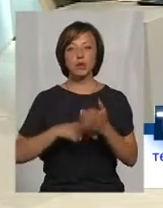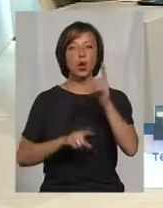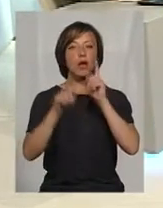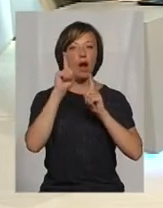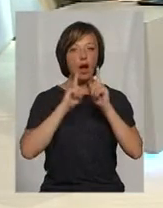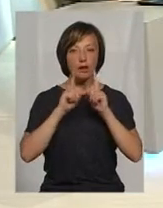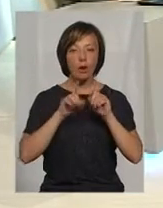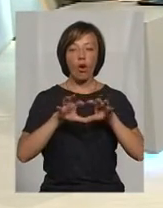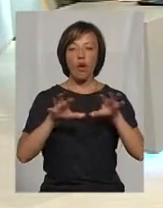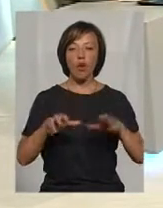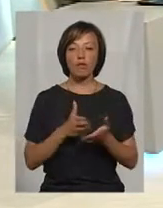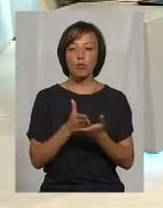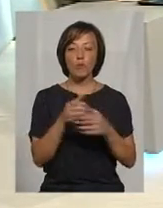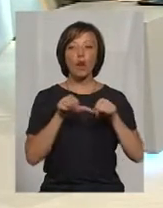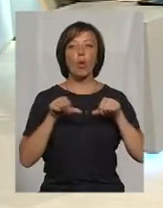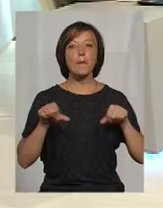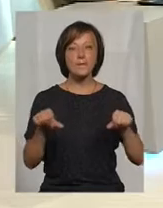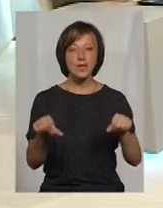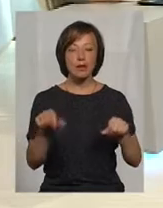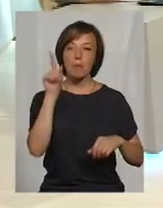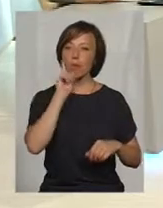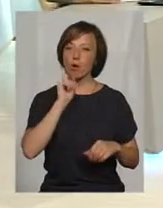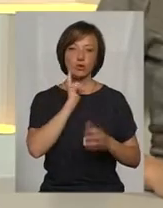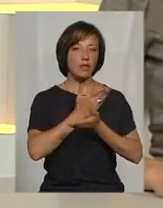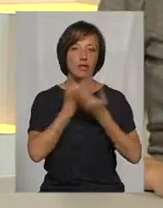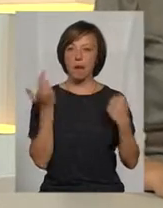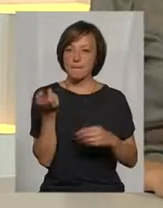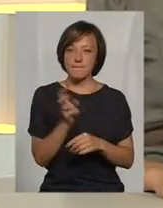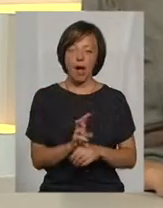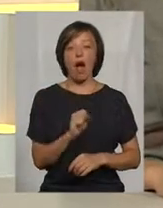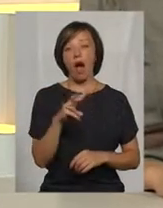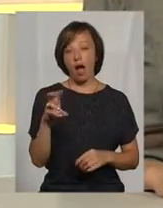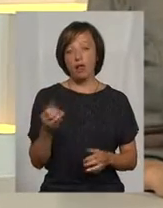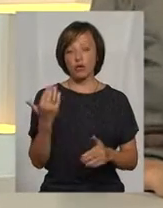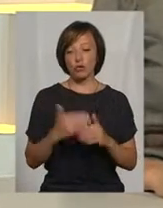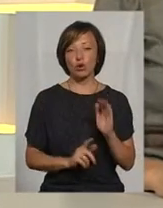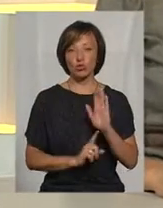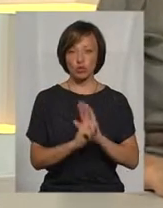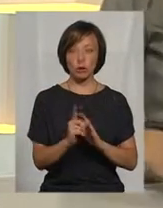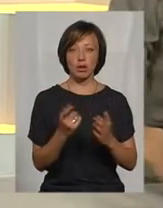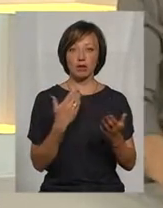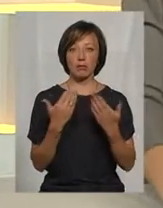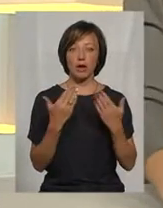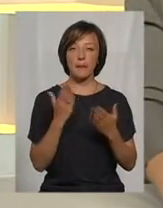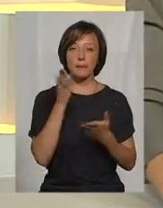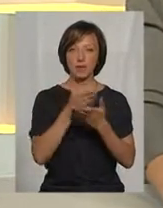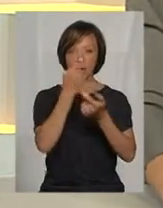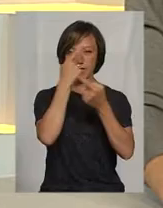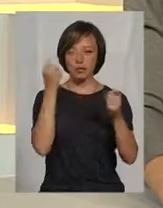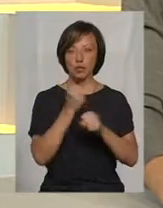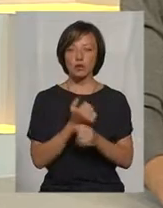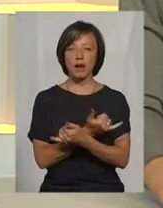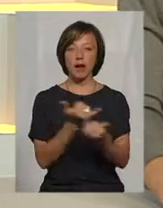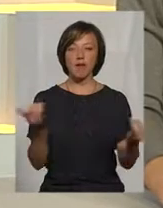ради, голову профільної комісії. Поки що немає, але ми вже розпочинаємо, тому що це прямий ефір, працюємо для